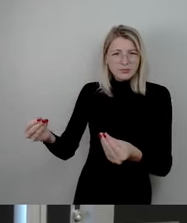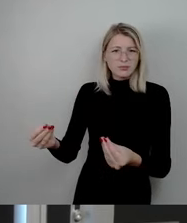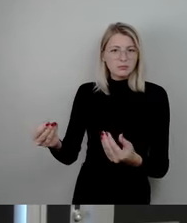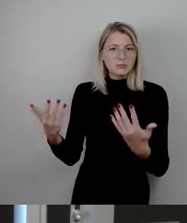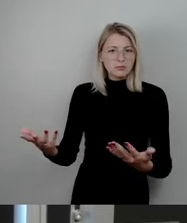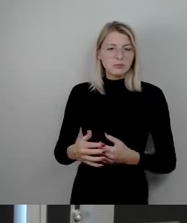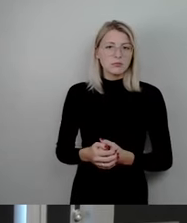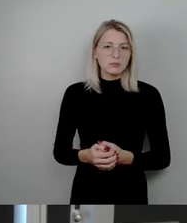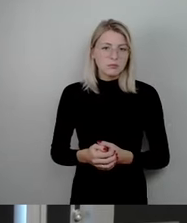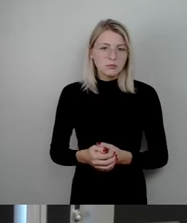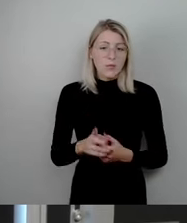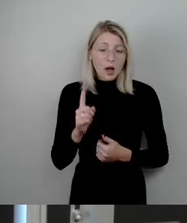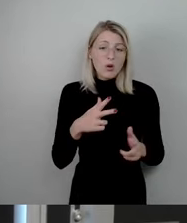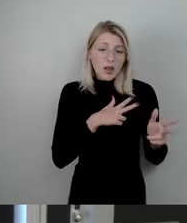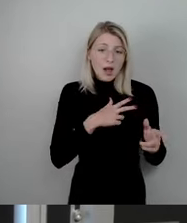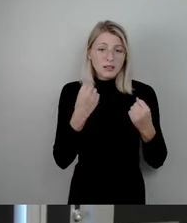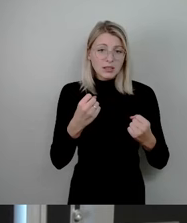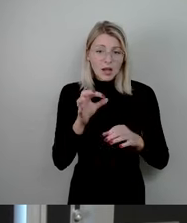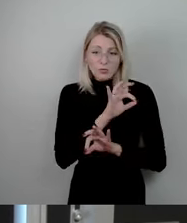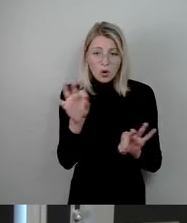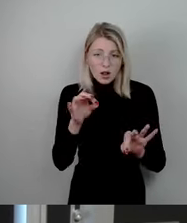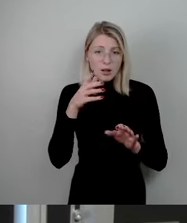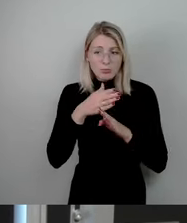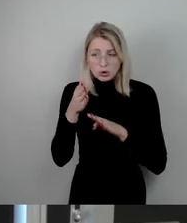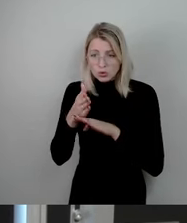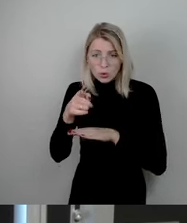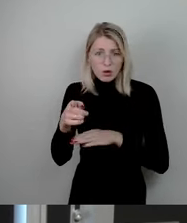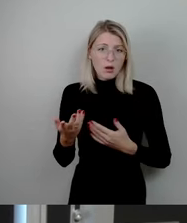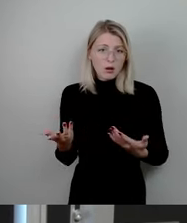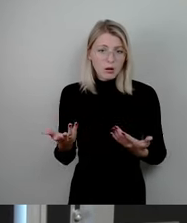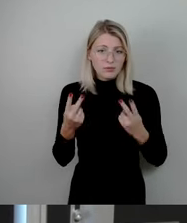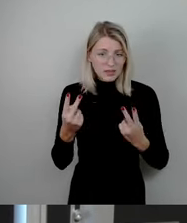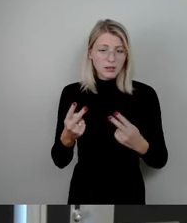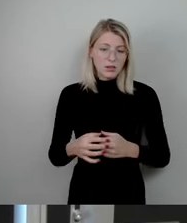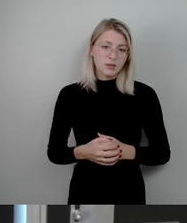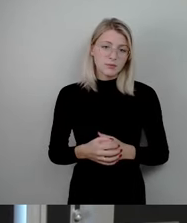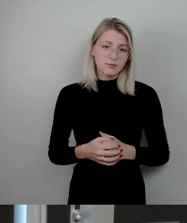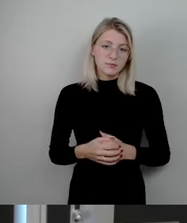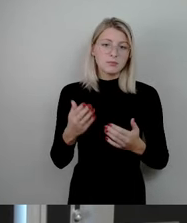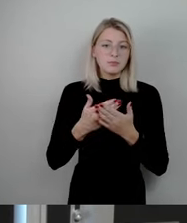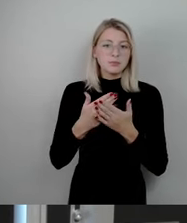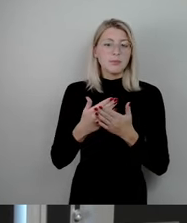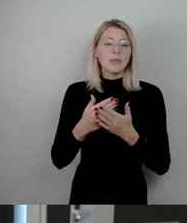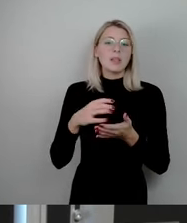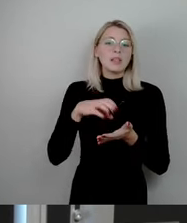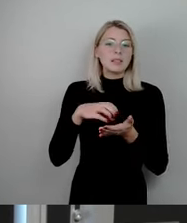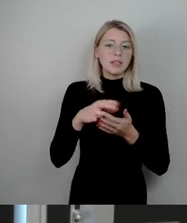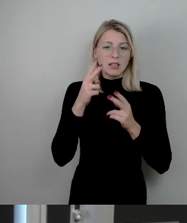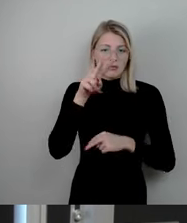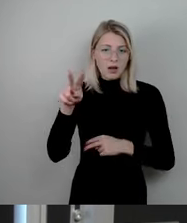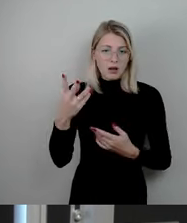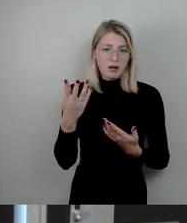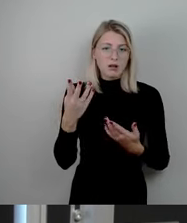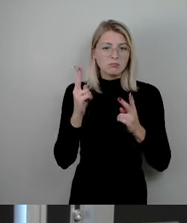reale Sicherheit der Besucher der Prager Straße zu tun. Und deswegen ist diese Citywache ein erster